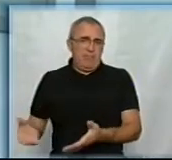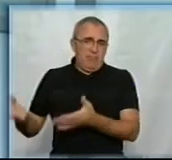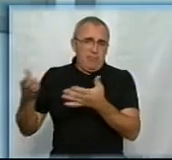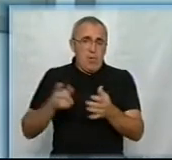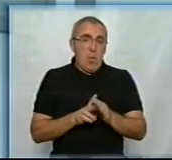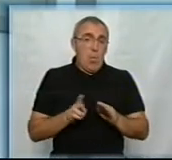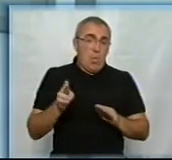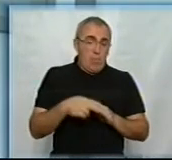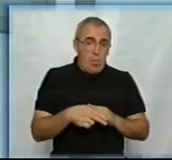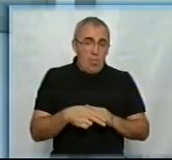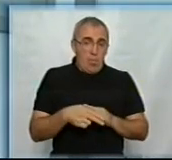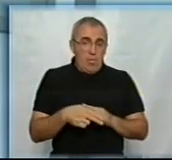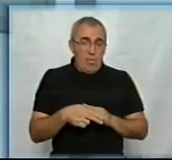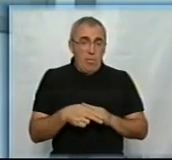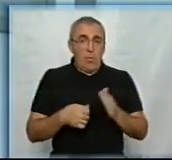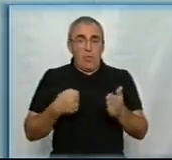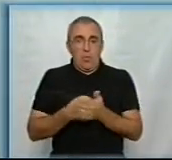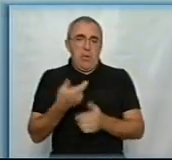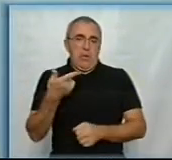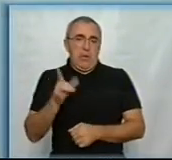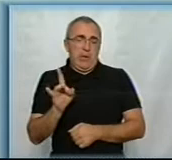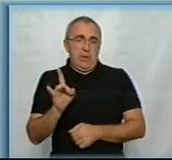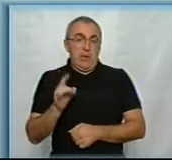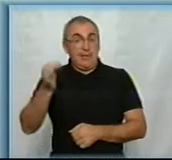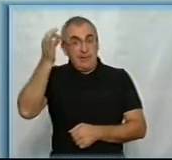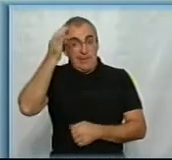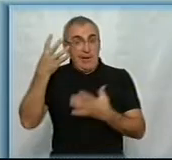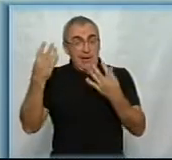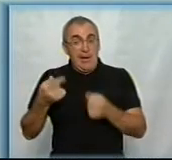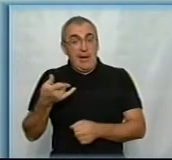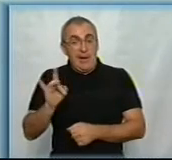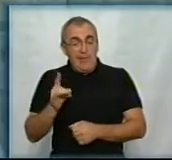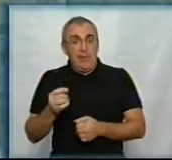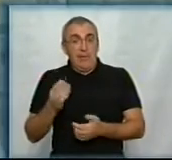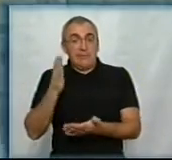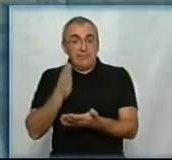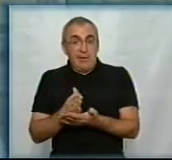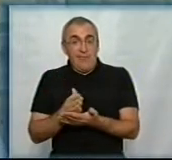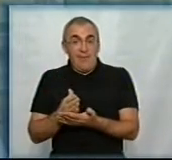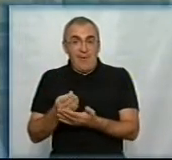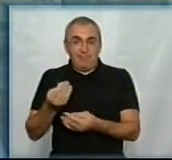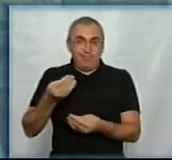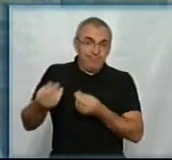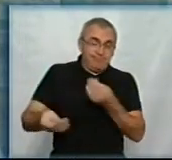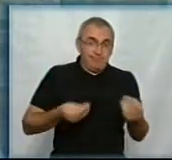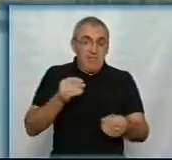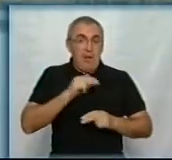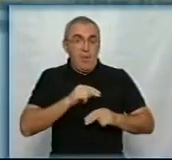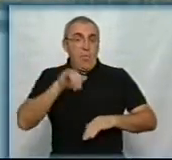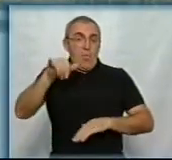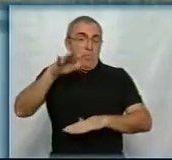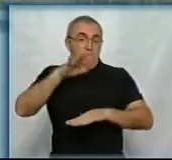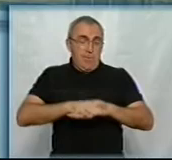купонокарбованців до гривні. Згадує день, коли гривня з'явилась в обігу. Тоді Михайло Бондар працював у банку.